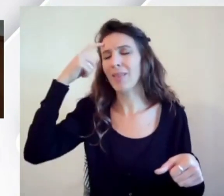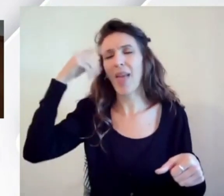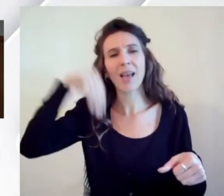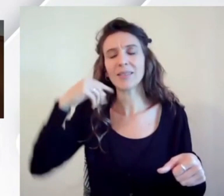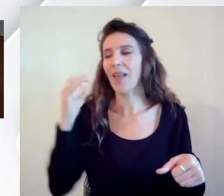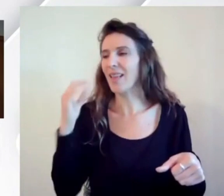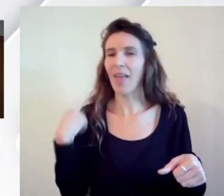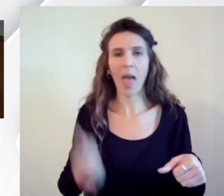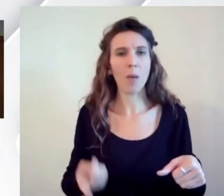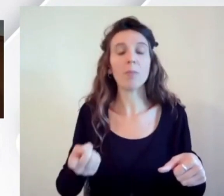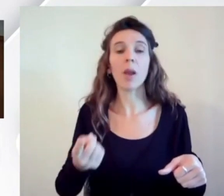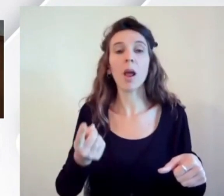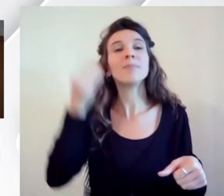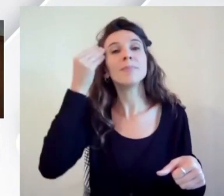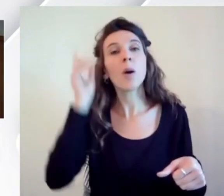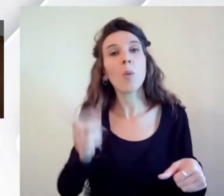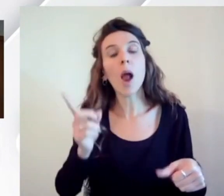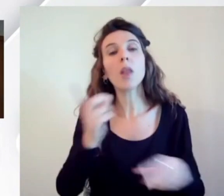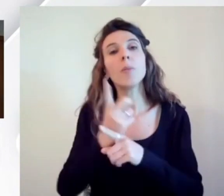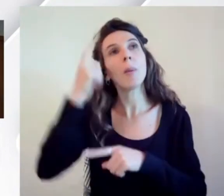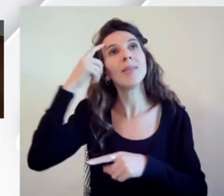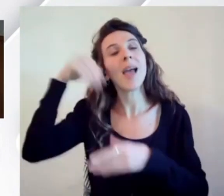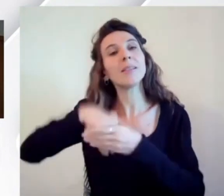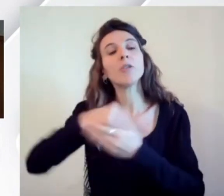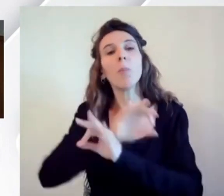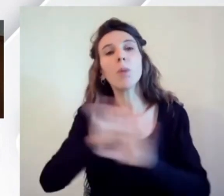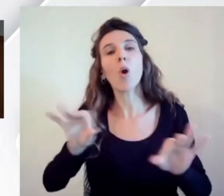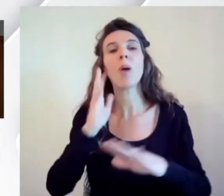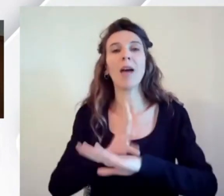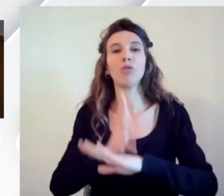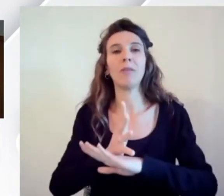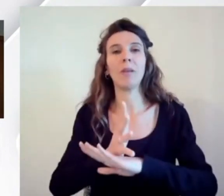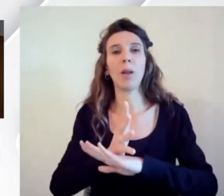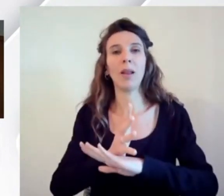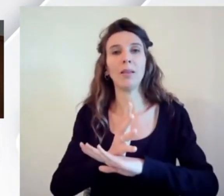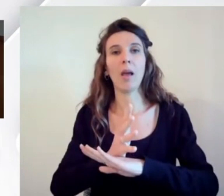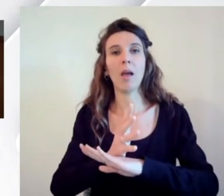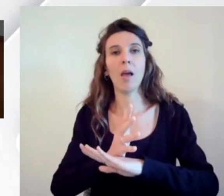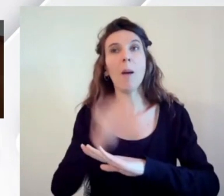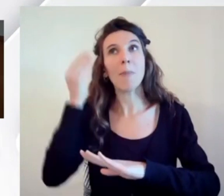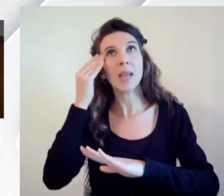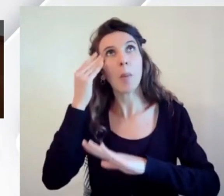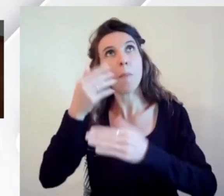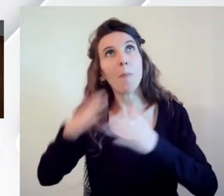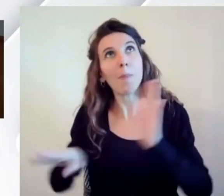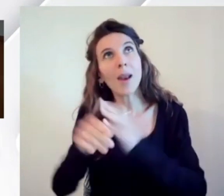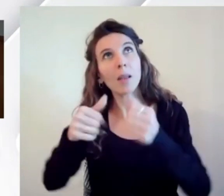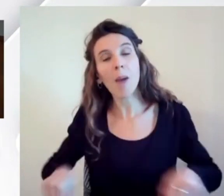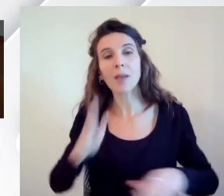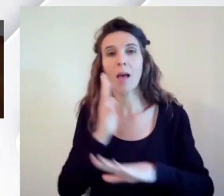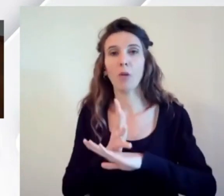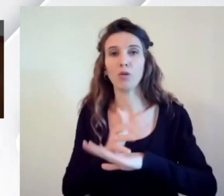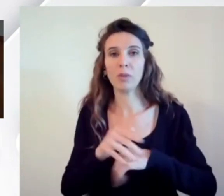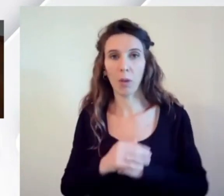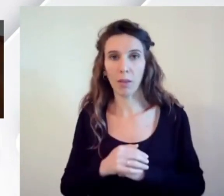pensare con l'accessibilità in testa. Questo cosa vuol dire? Vuol dire che ci devono però